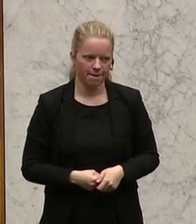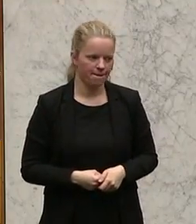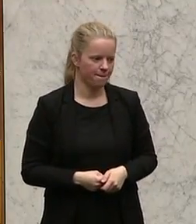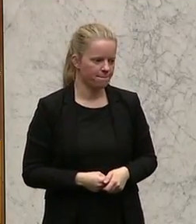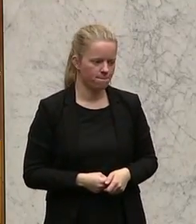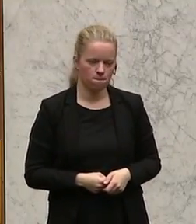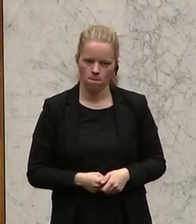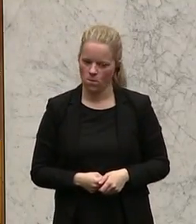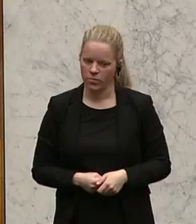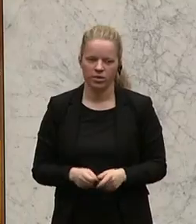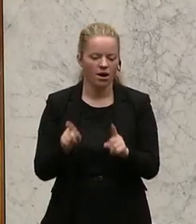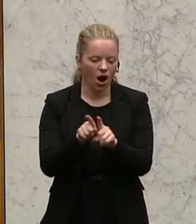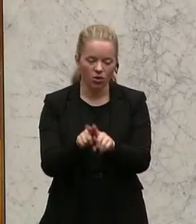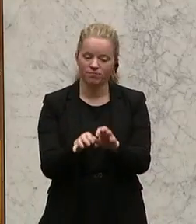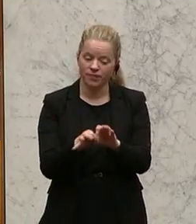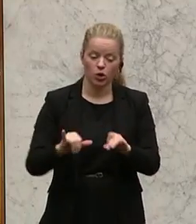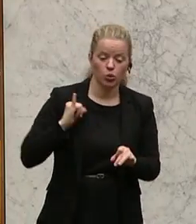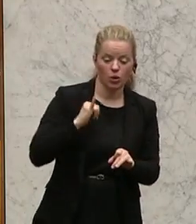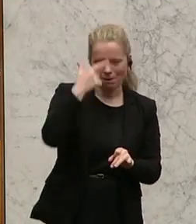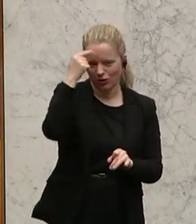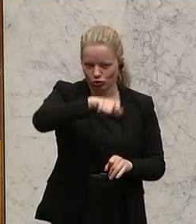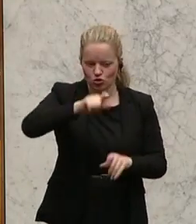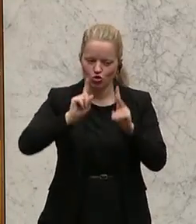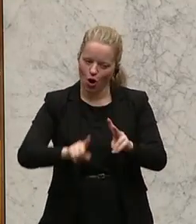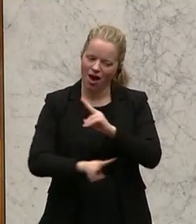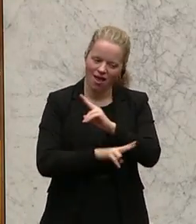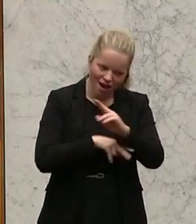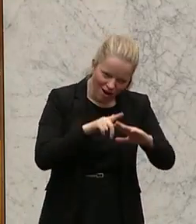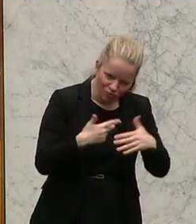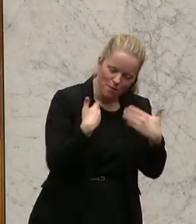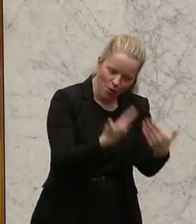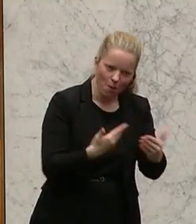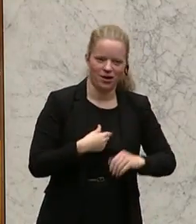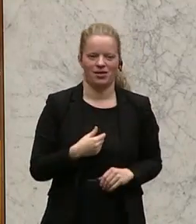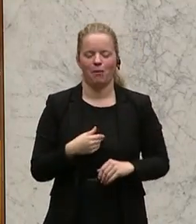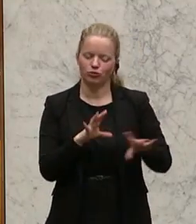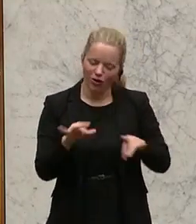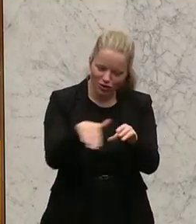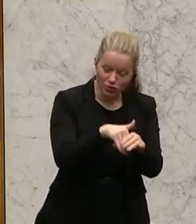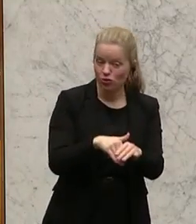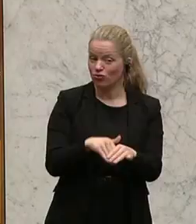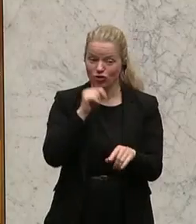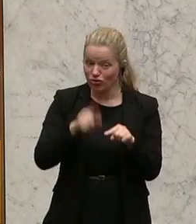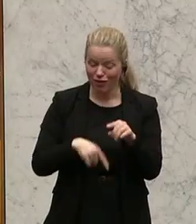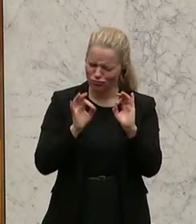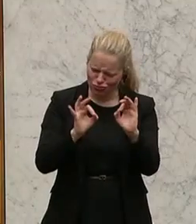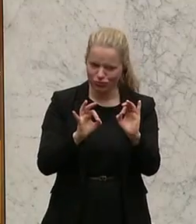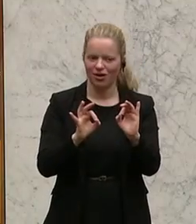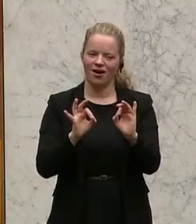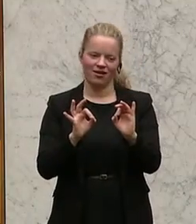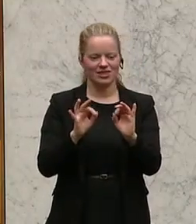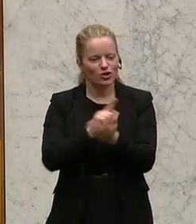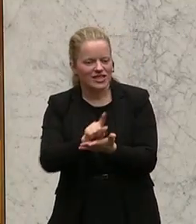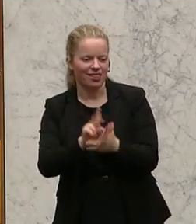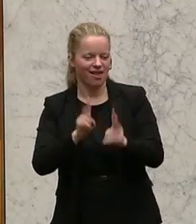großen Anteil, damit man junge Menschen in Lehrstellen bringt, in Beschäftigungsverhältnisse bringt. Das ist nicht schlecht. Da können junge Menschen nachreifen. Das ist ganz, ganz